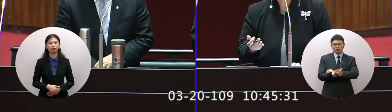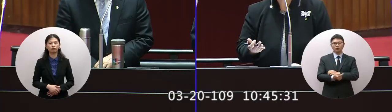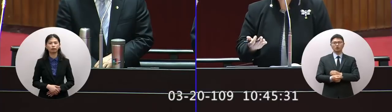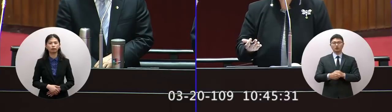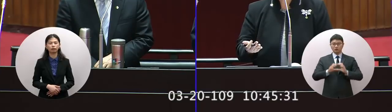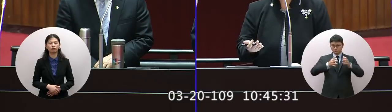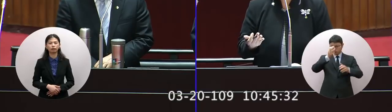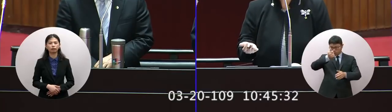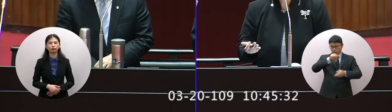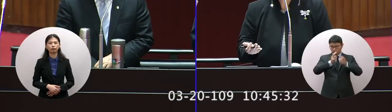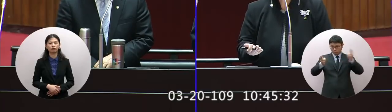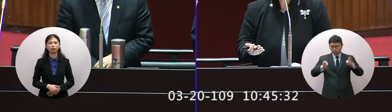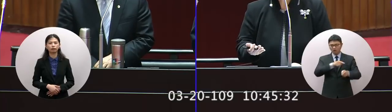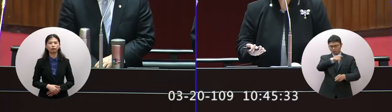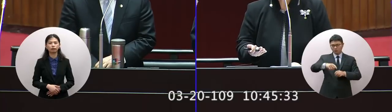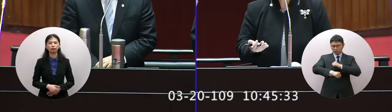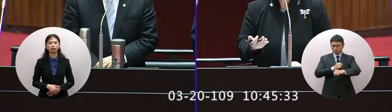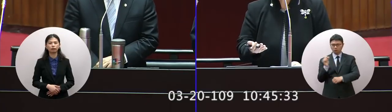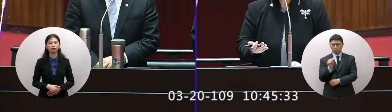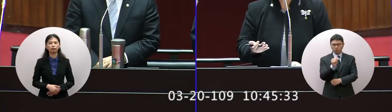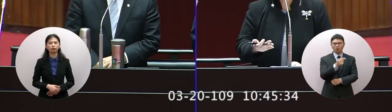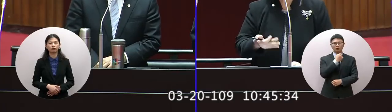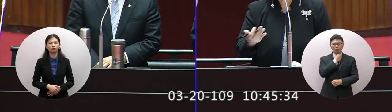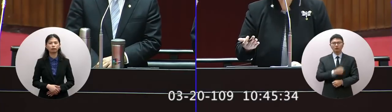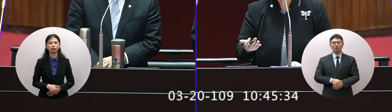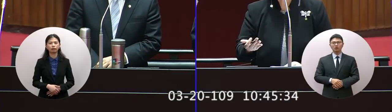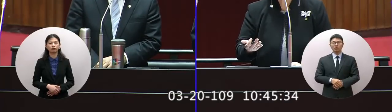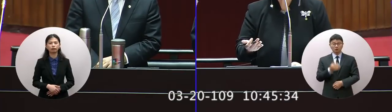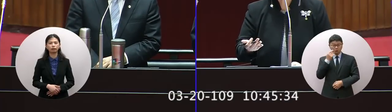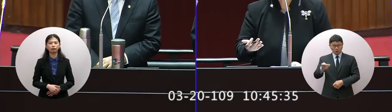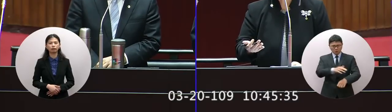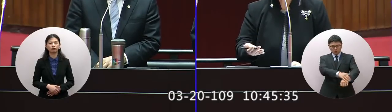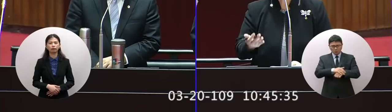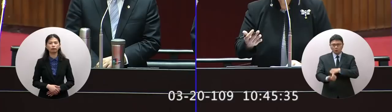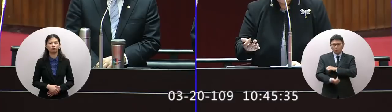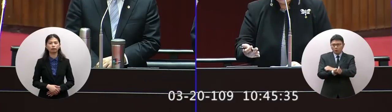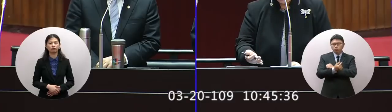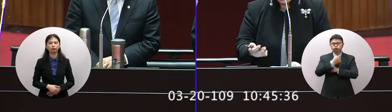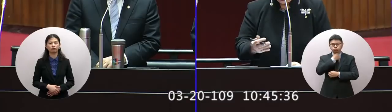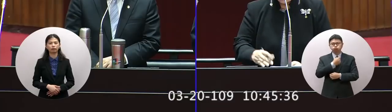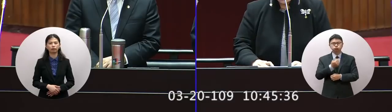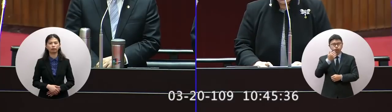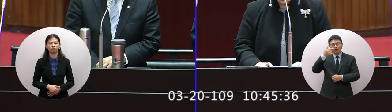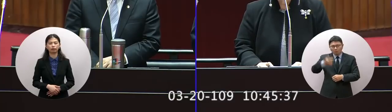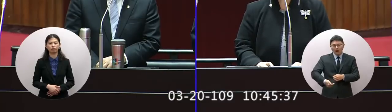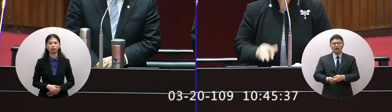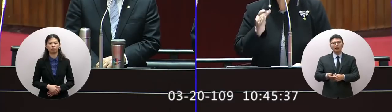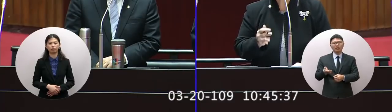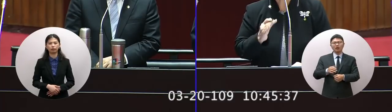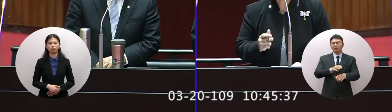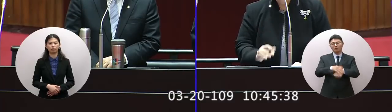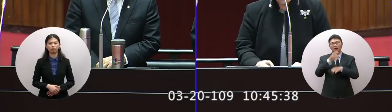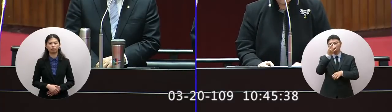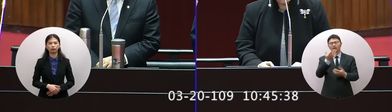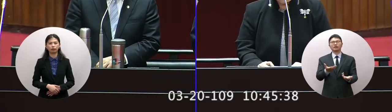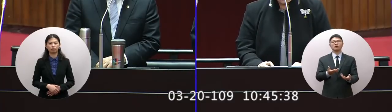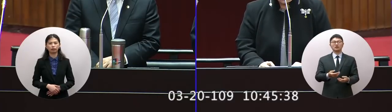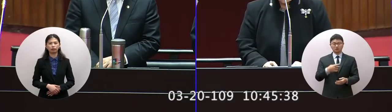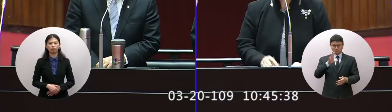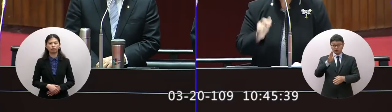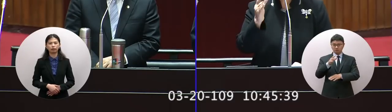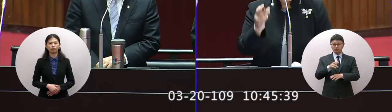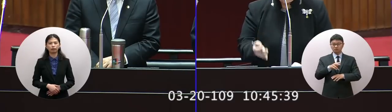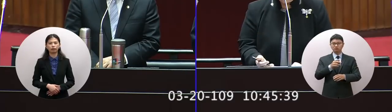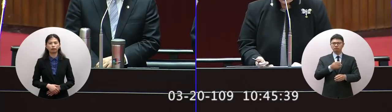希望大家比較快大家都在救命如果更多 還沒付錢對不對所以我希望我們的行政團隊有什麼具體方案